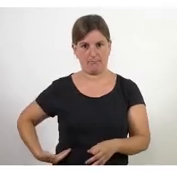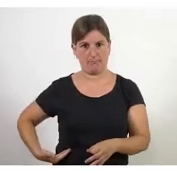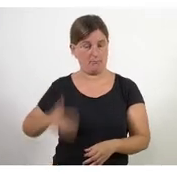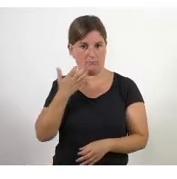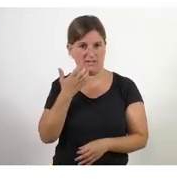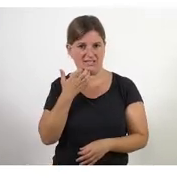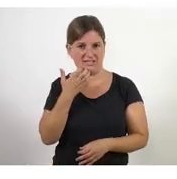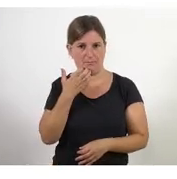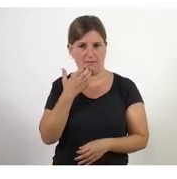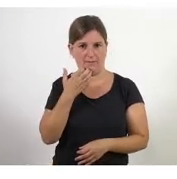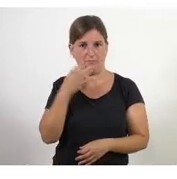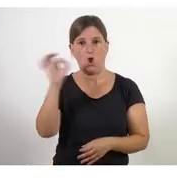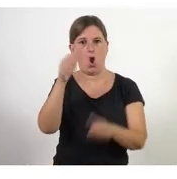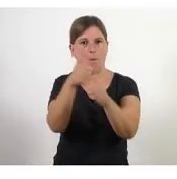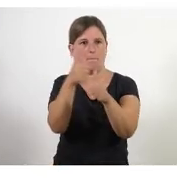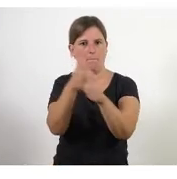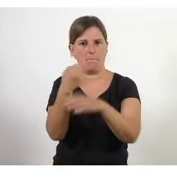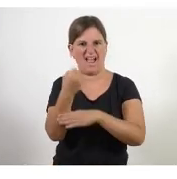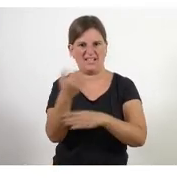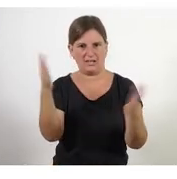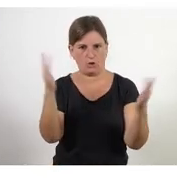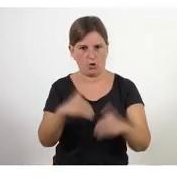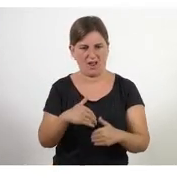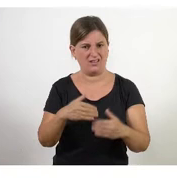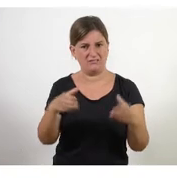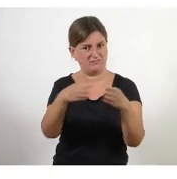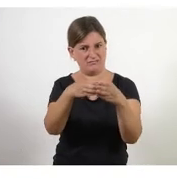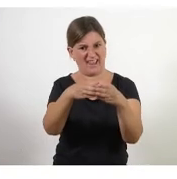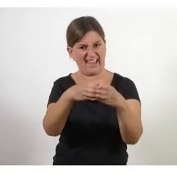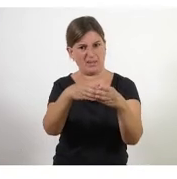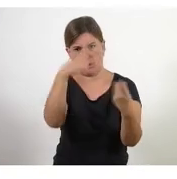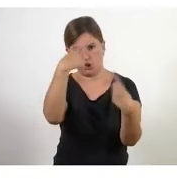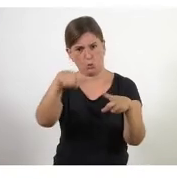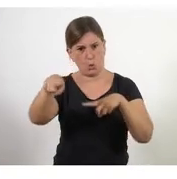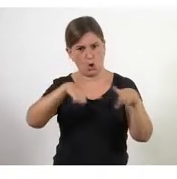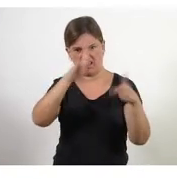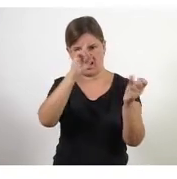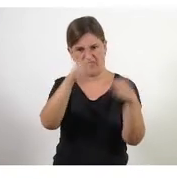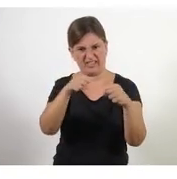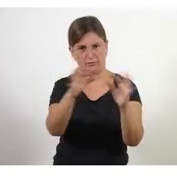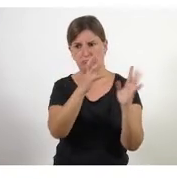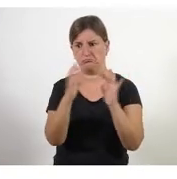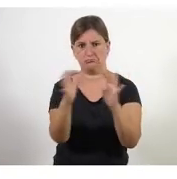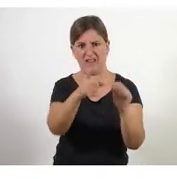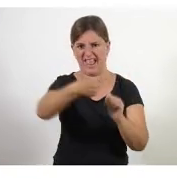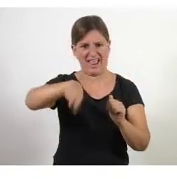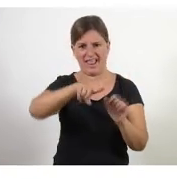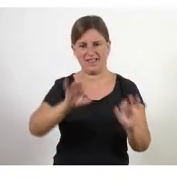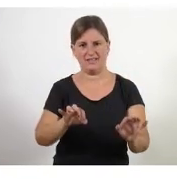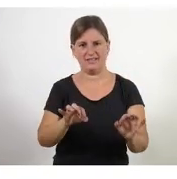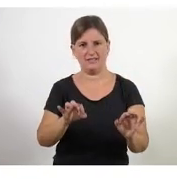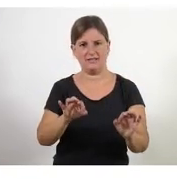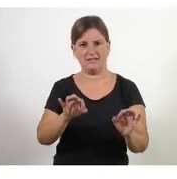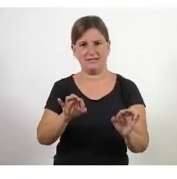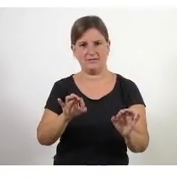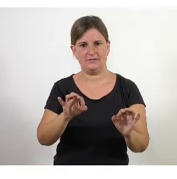que no tenen mànager equips que s'autoorganitzen i prenen la decisió entre ells equips que